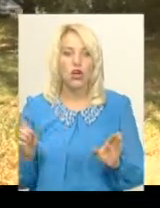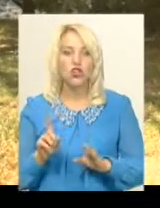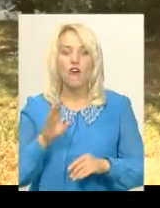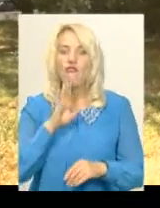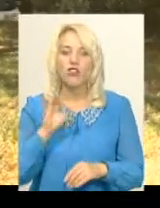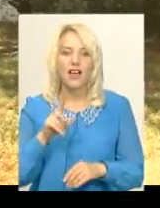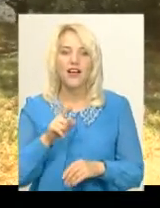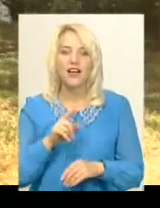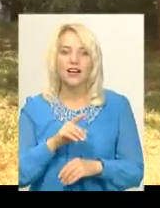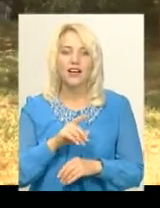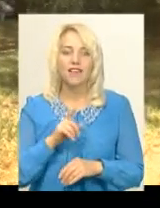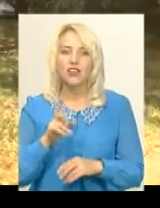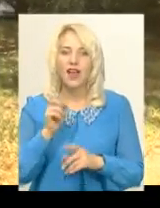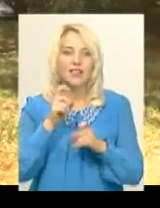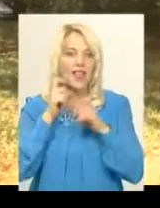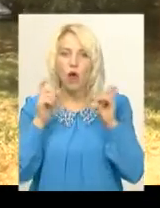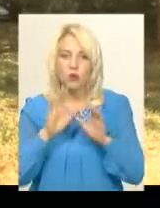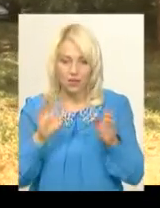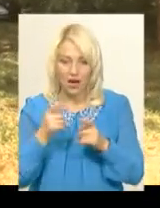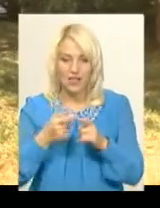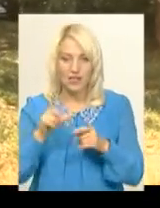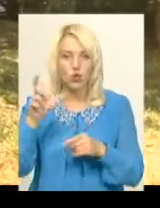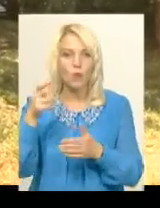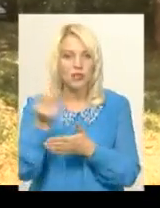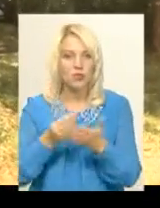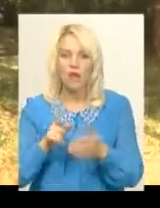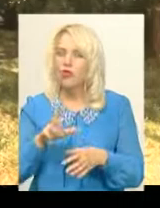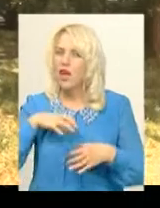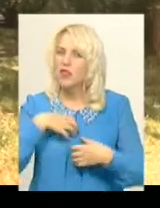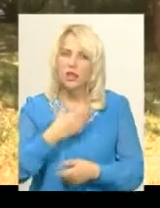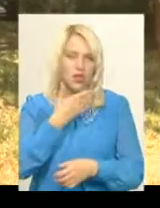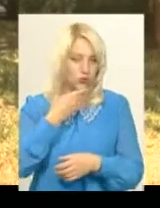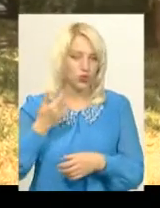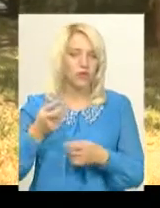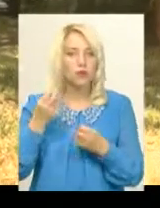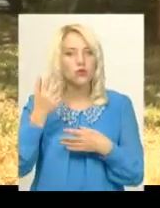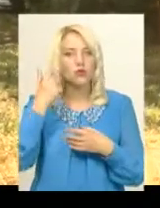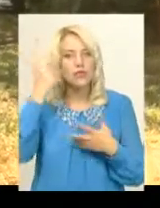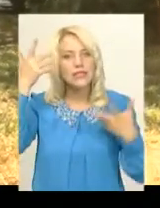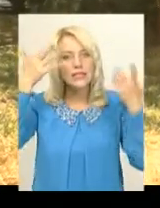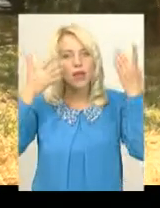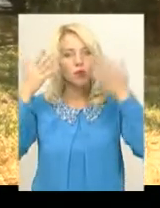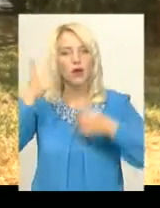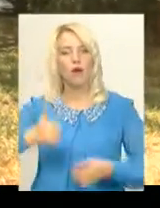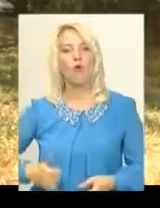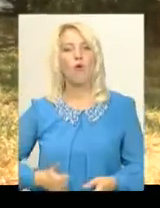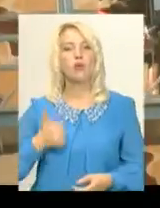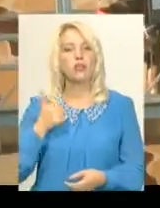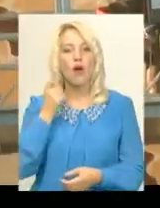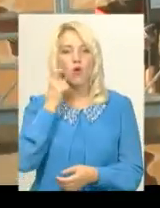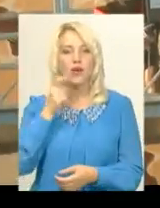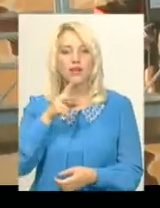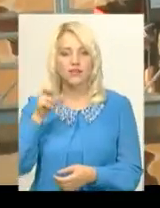усміхається на даному ескізі, але вона тут не зажурена, не сумна. Вона швидше задумана, горда українська жіна.